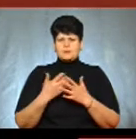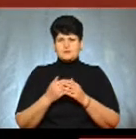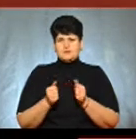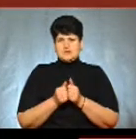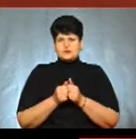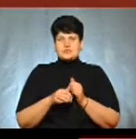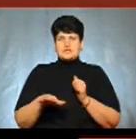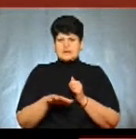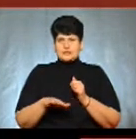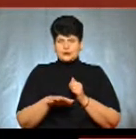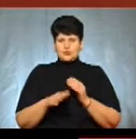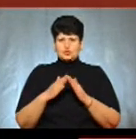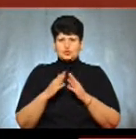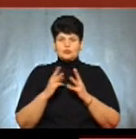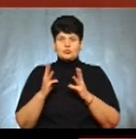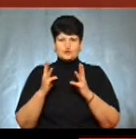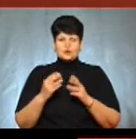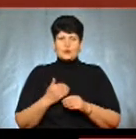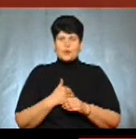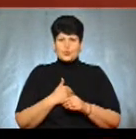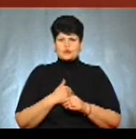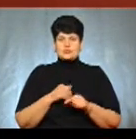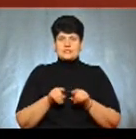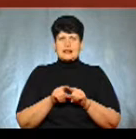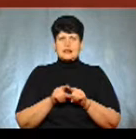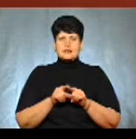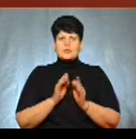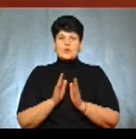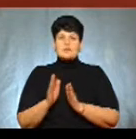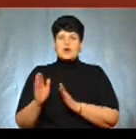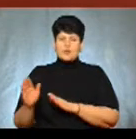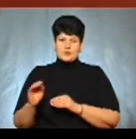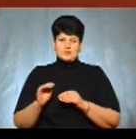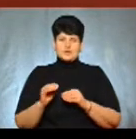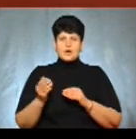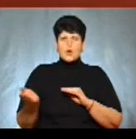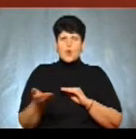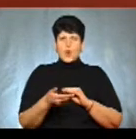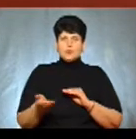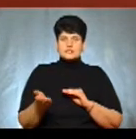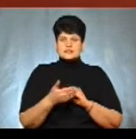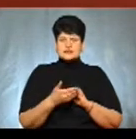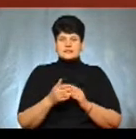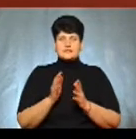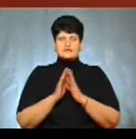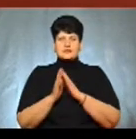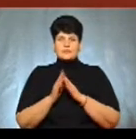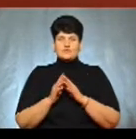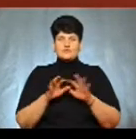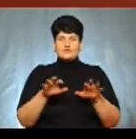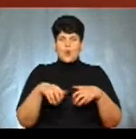територію до своїх домоволодінь. Хочуть таким чином облагородити, оскільки косити траву, згортати – це